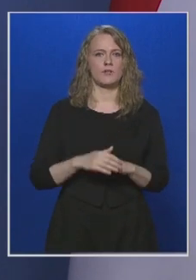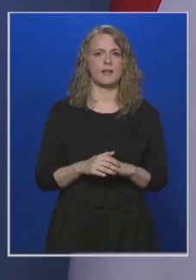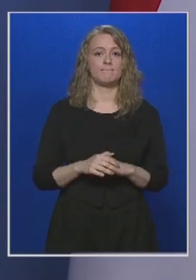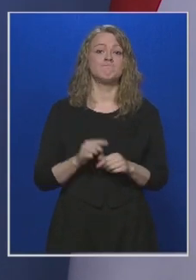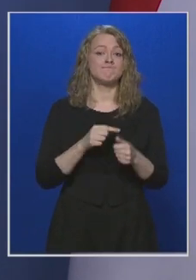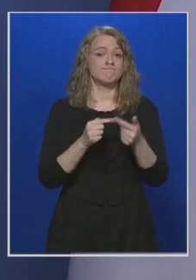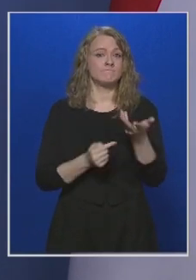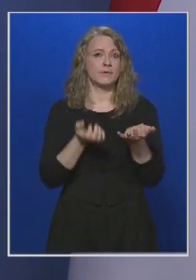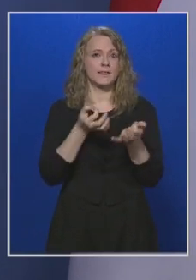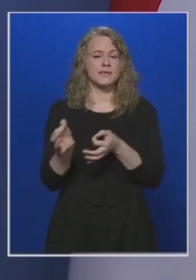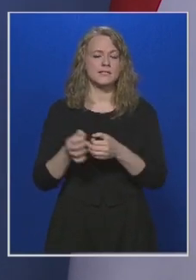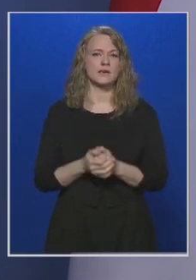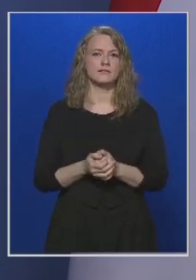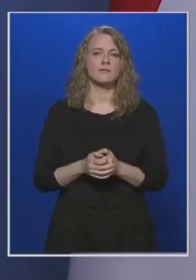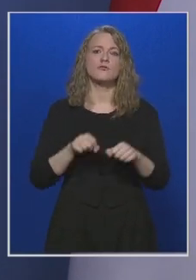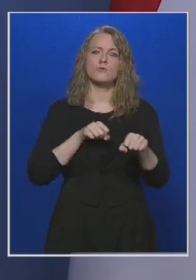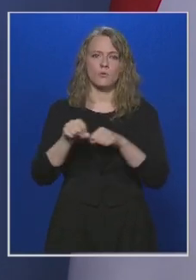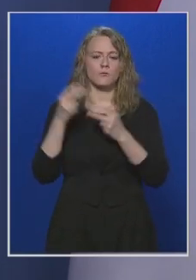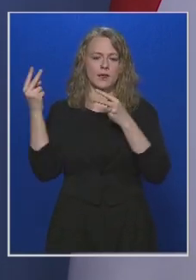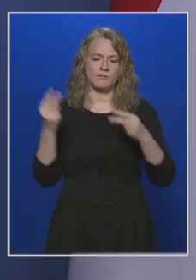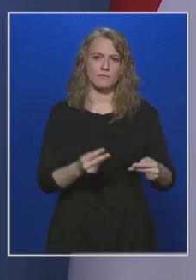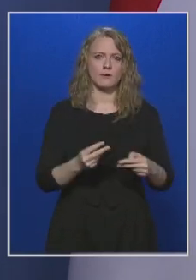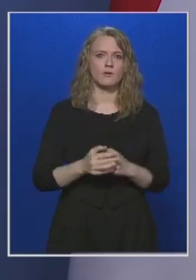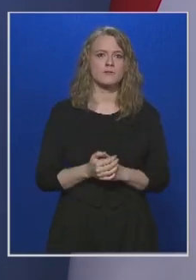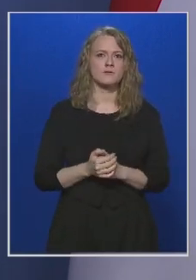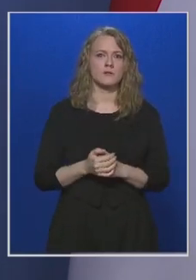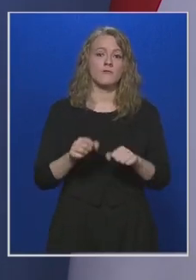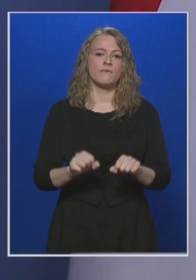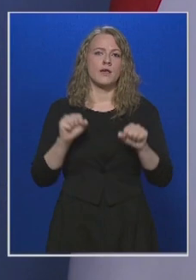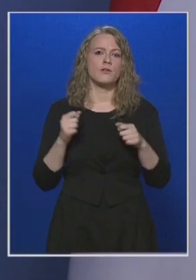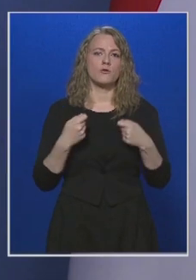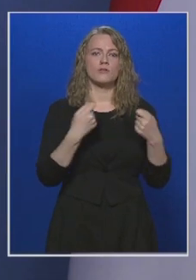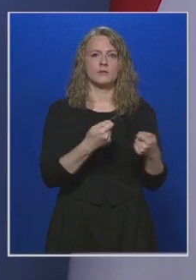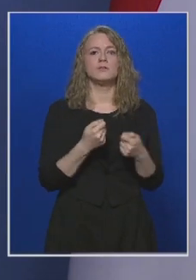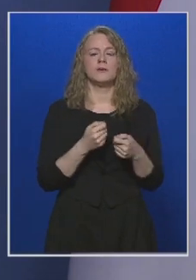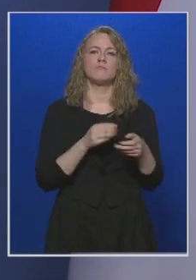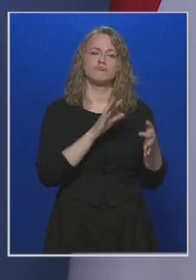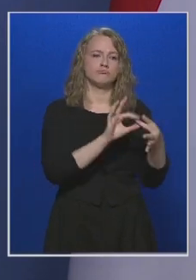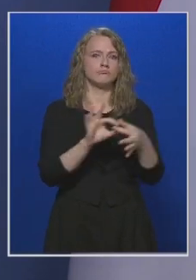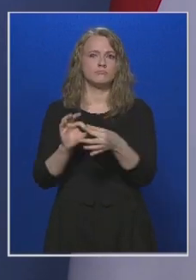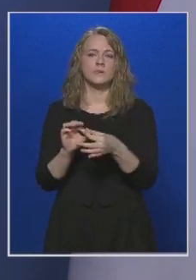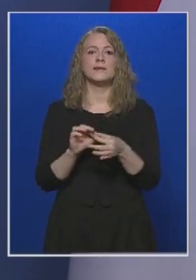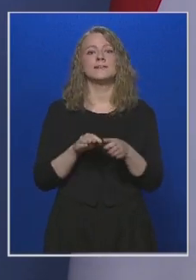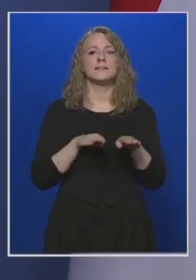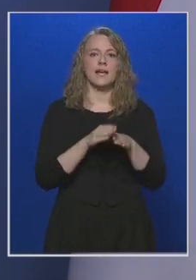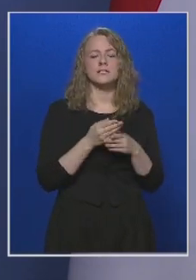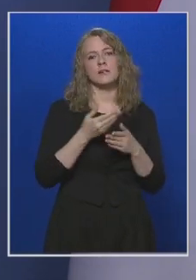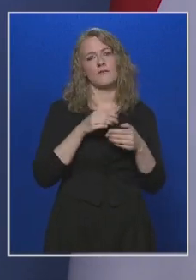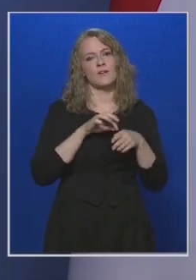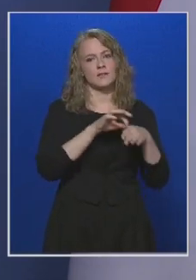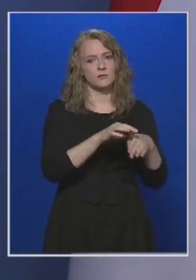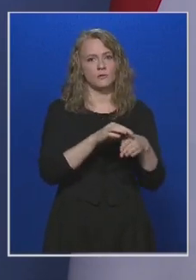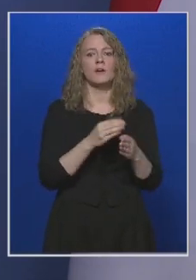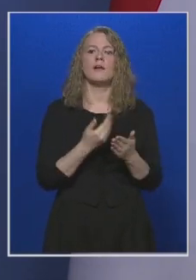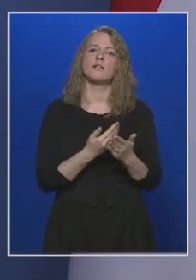ezeket az intézkedéseket a kormány meghozta, illetve feljogosította az illetékes tárcavezetőket, hogy tegyék meg a